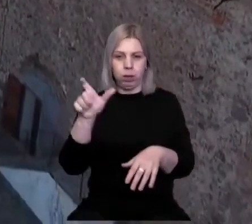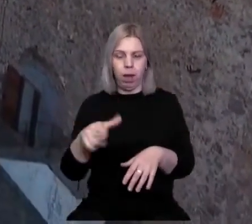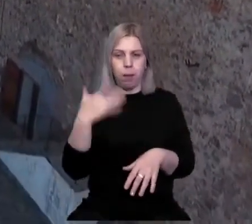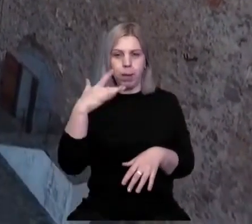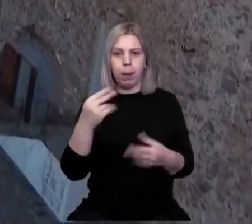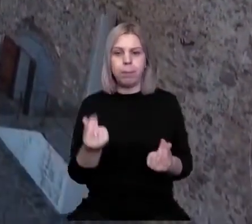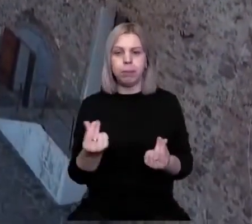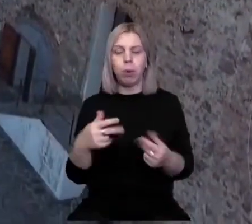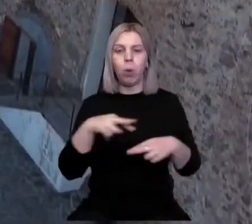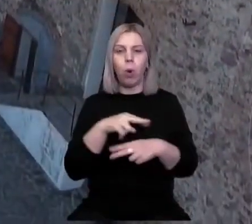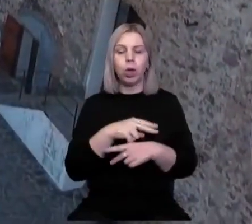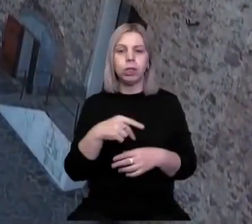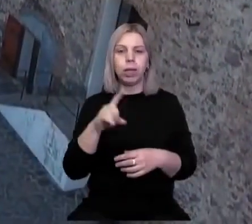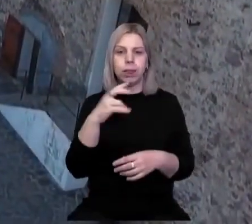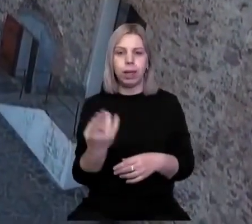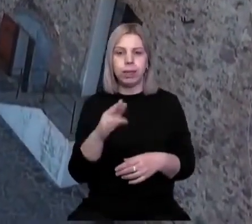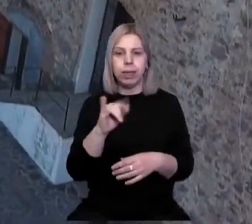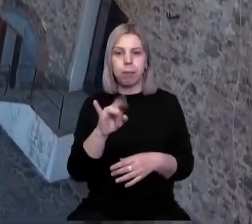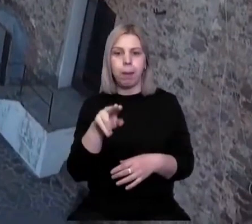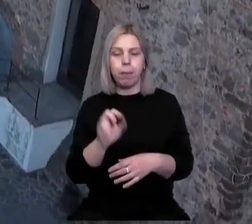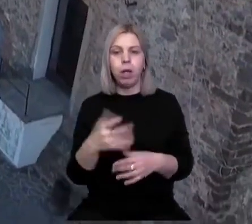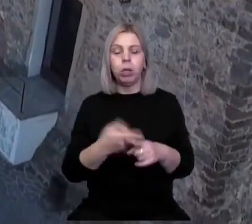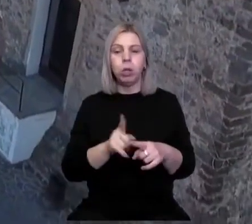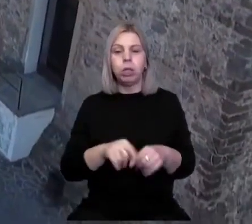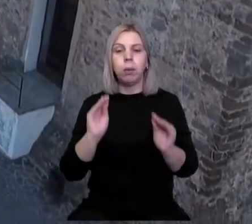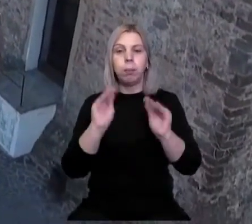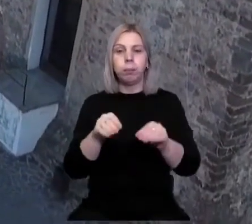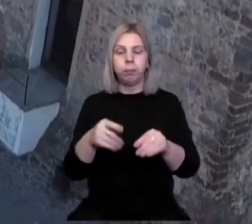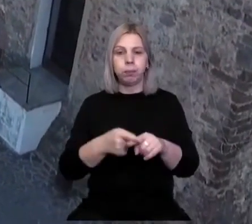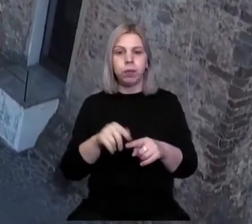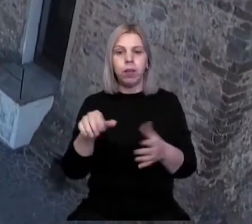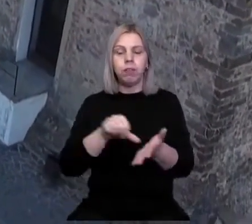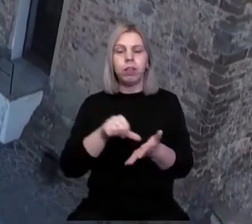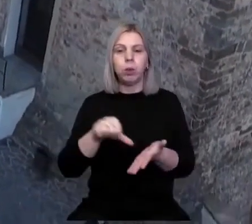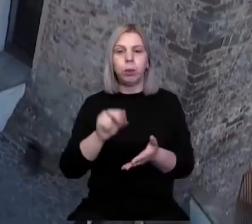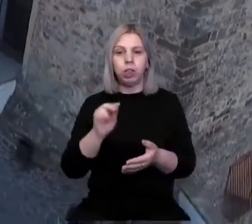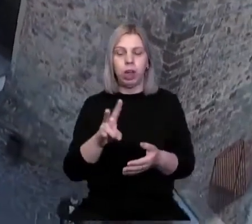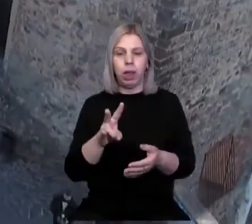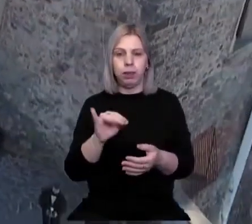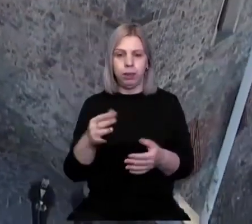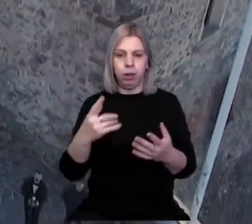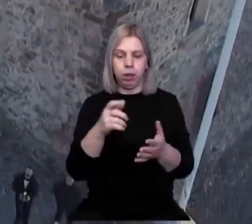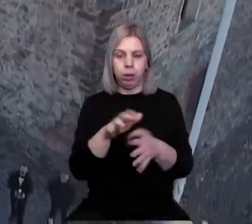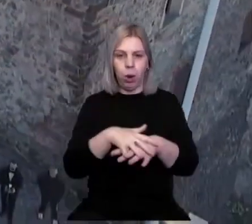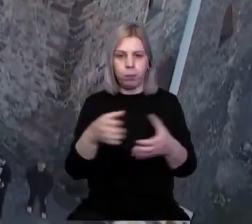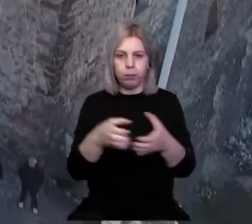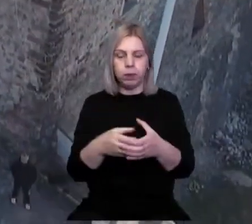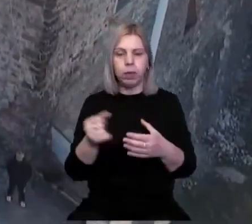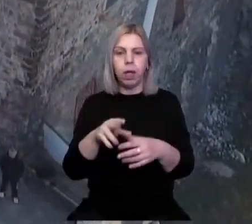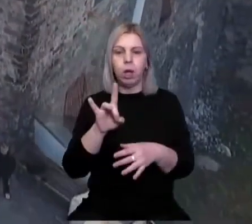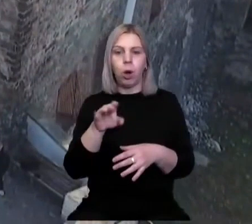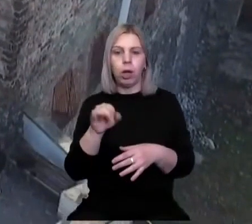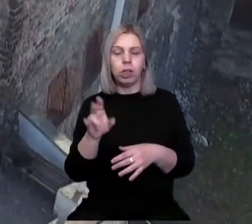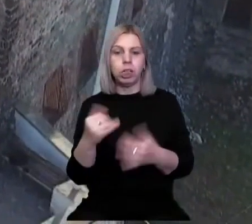американський бізнесмен угорського походження Імре Пак. Тоді проти встановлення Турола виступили члени громадської організації Наохтемов